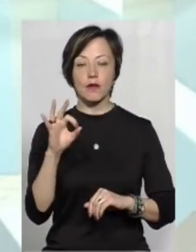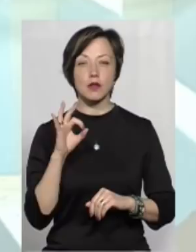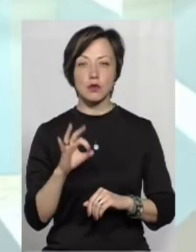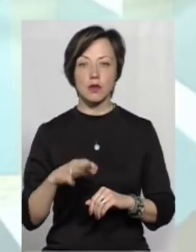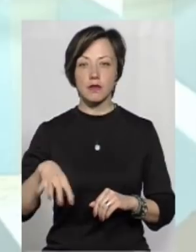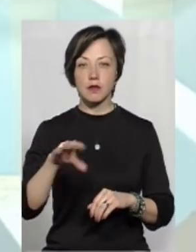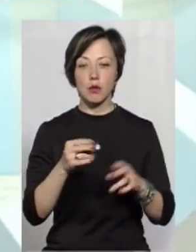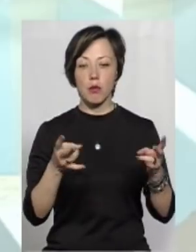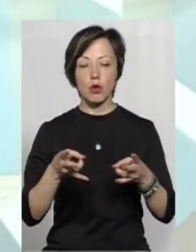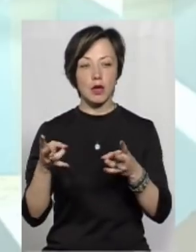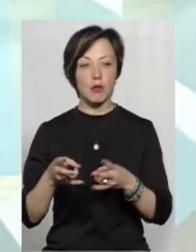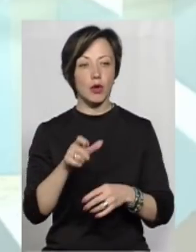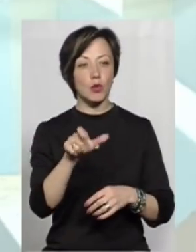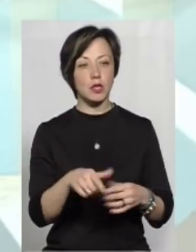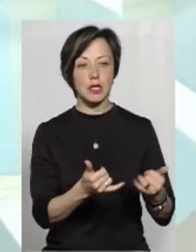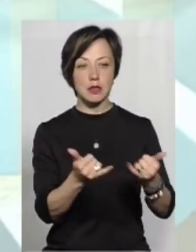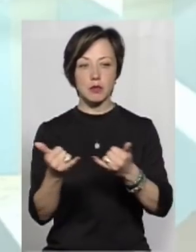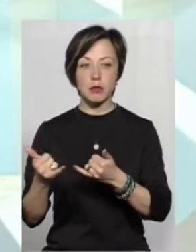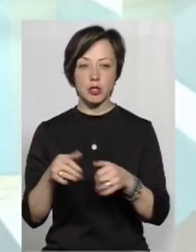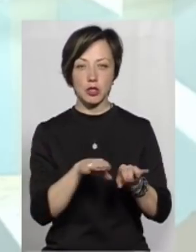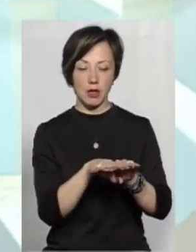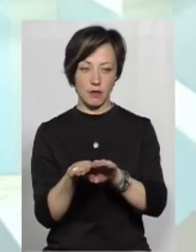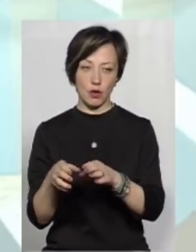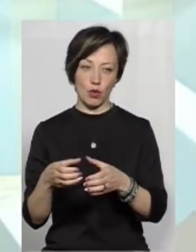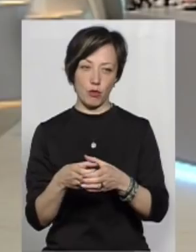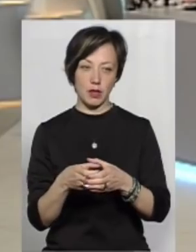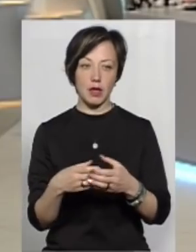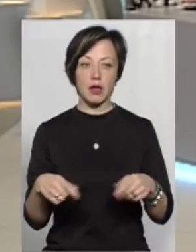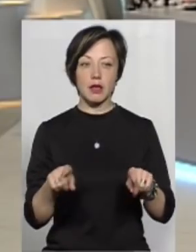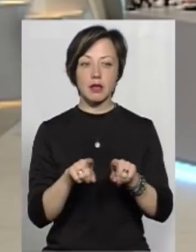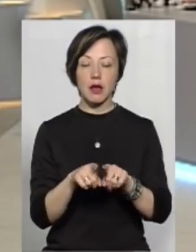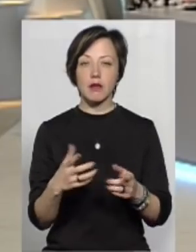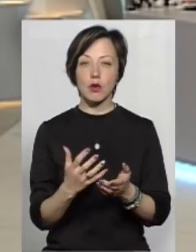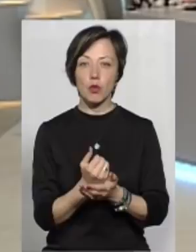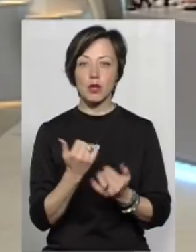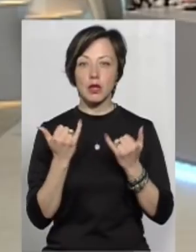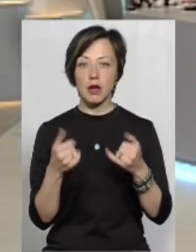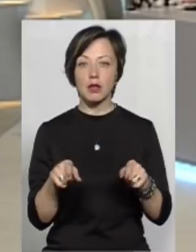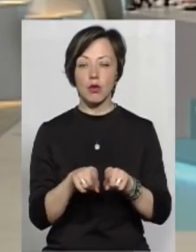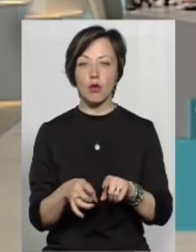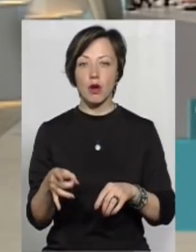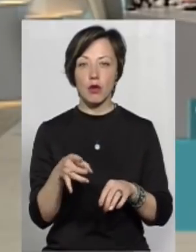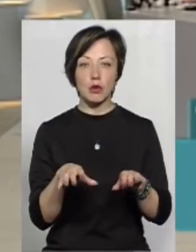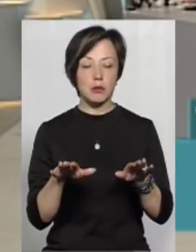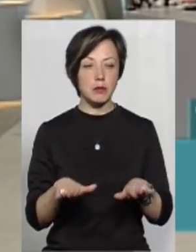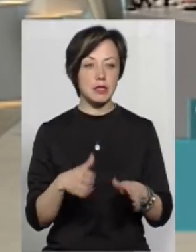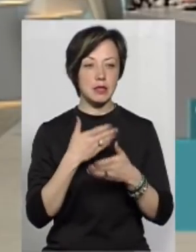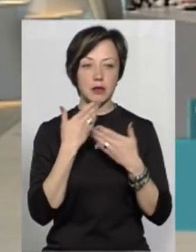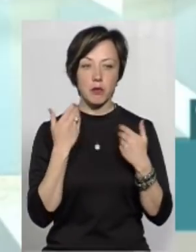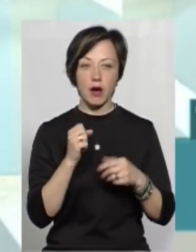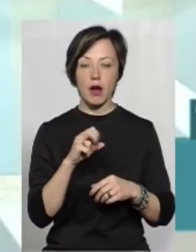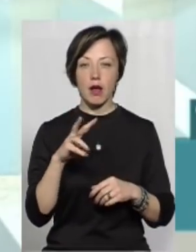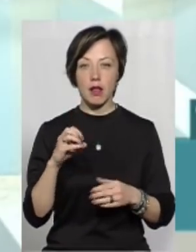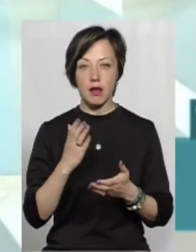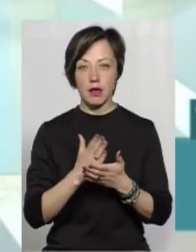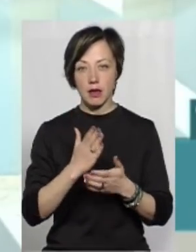всіх потреб людини забезпечились на рівні громади. Відтак, виходить, для такого району місця нема. Але